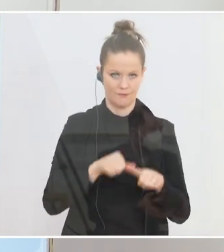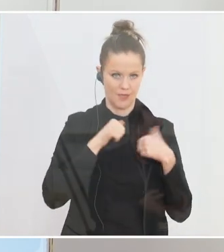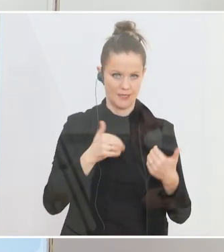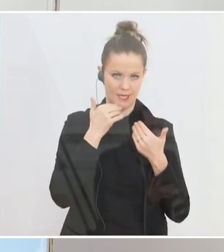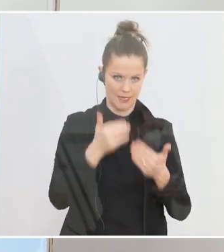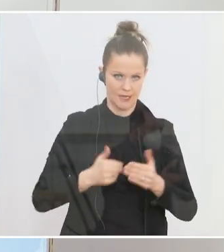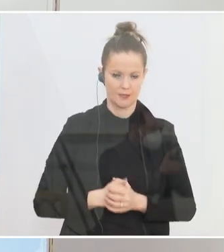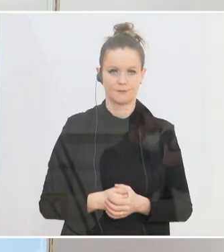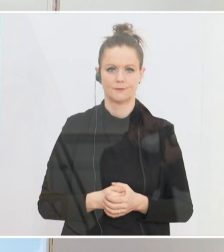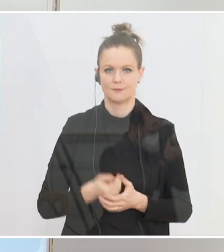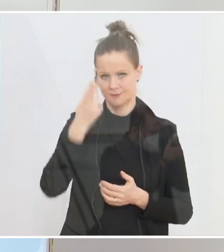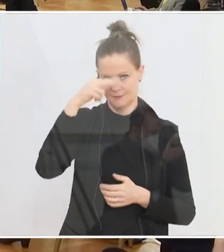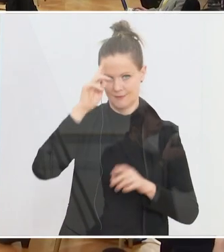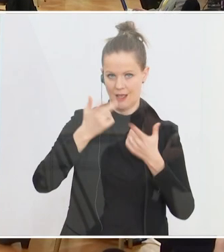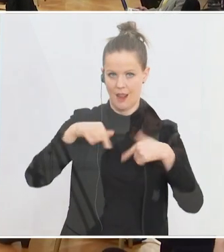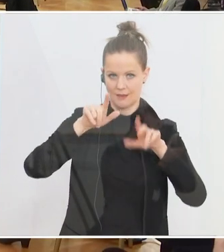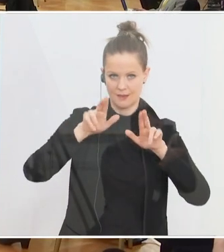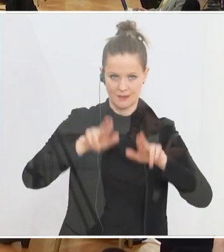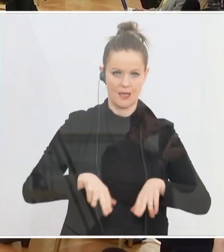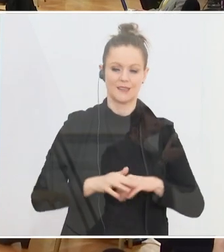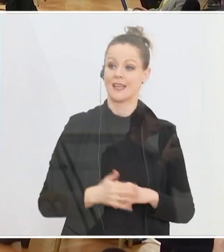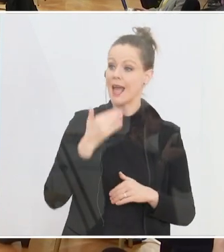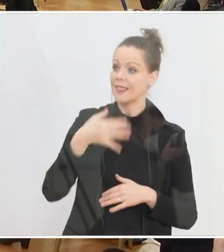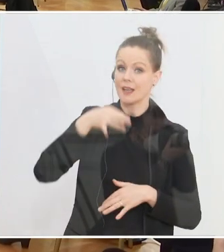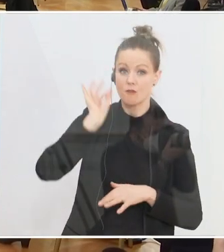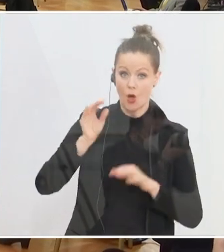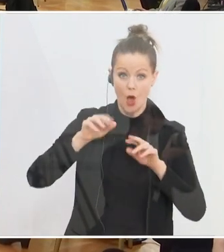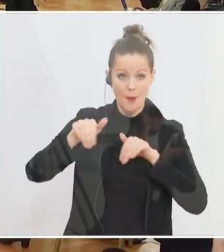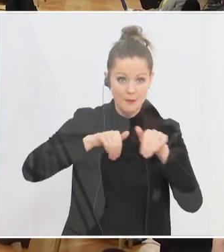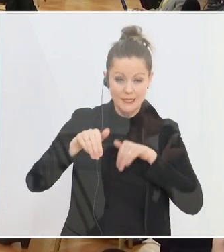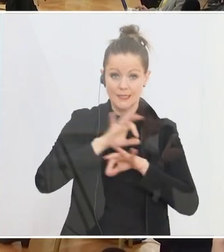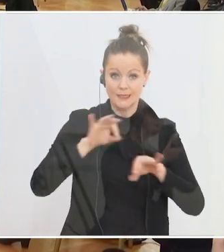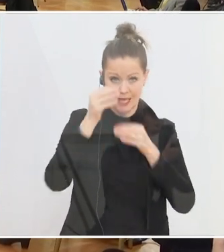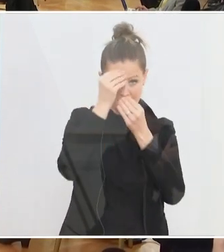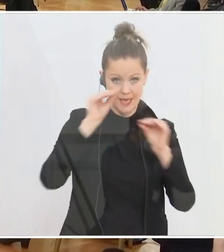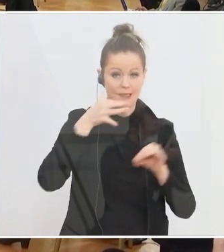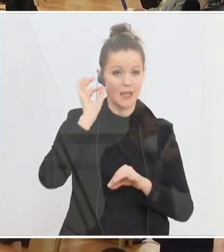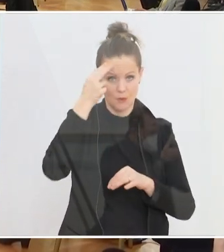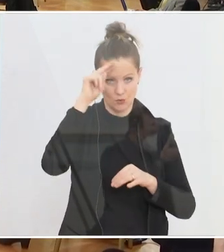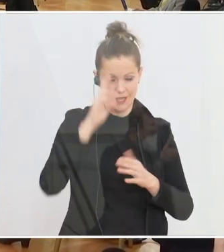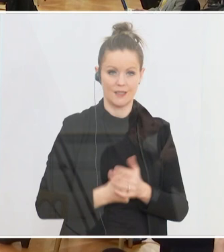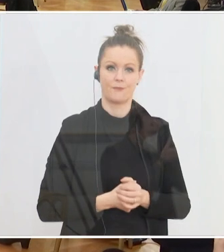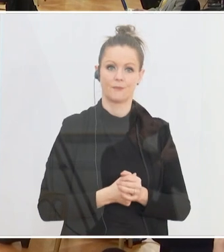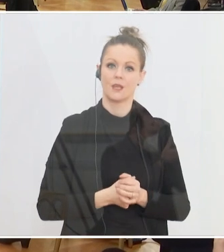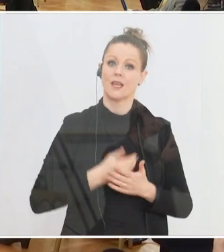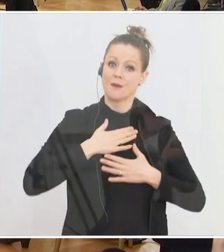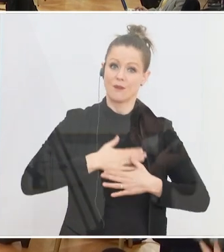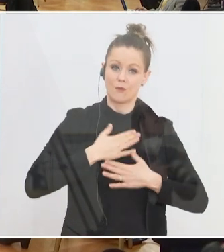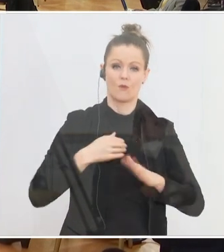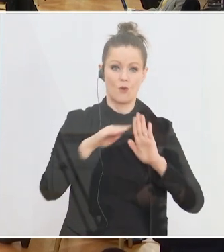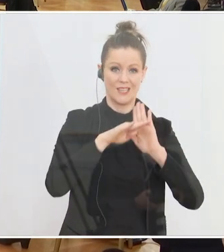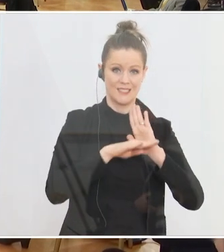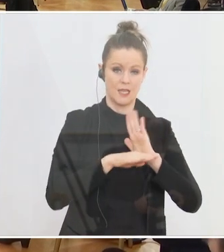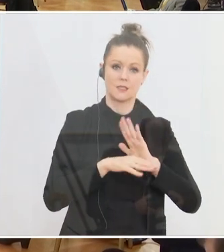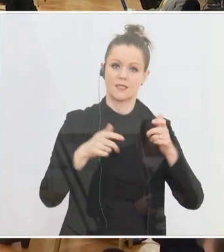Dank, Frau Ministerin. Bitte, Herr Landesrat. Danke. Danke, Frau Minister, sehr geehrte Damen und Herren. Ich bin sehr froh, dass wir dieses Gesetz, dieses Gesetzespaket